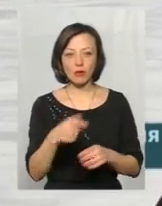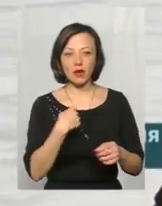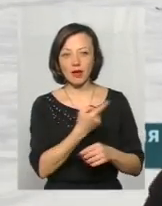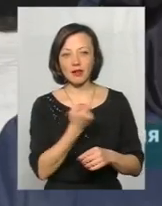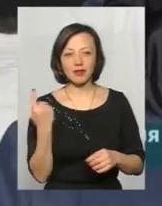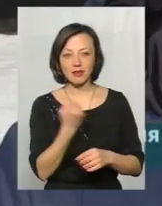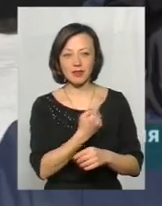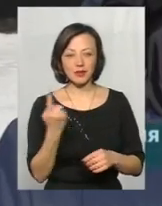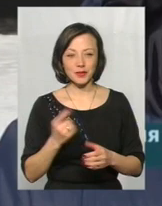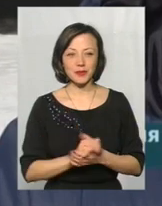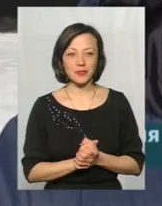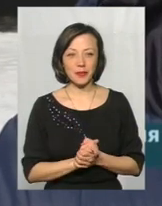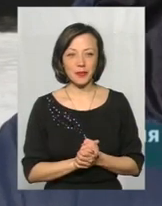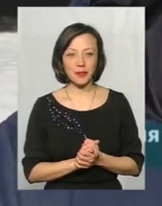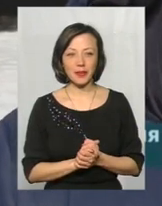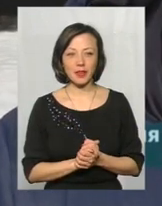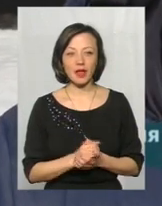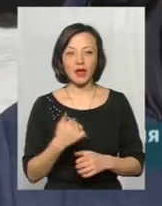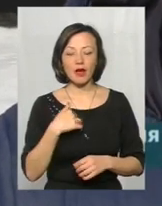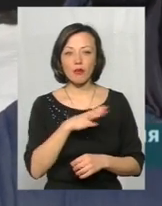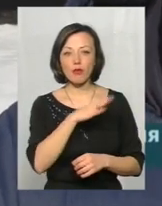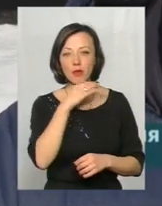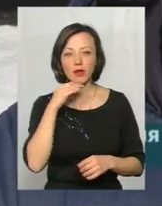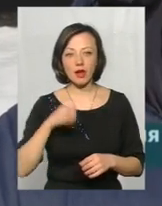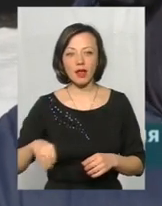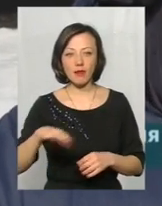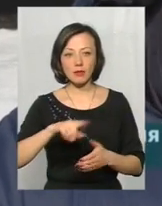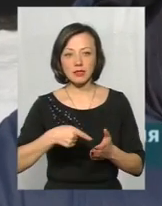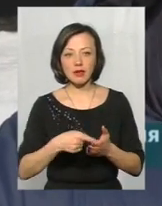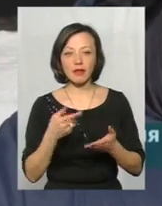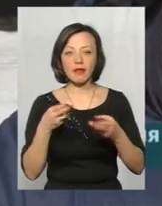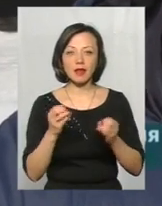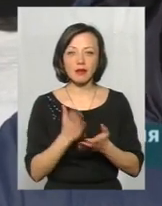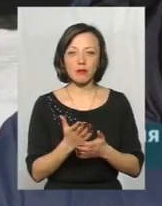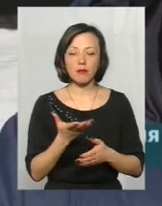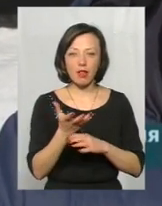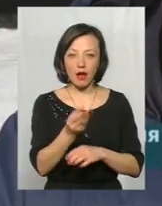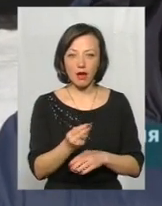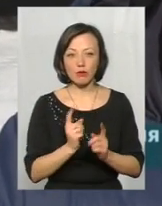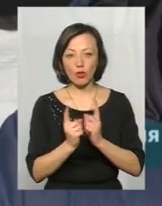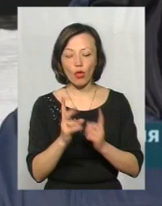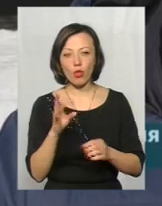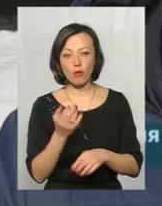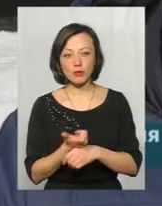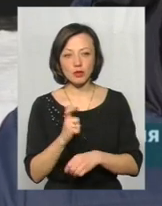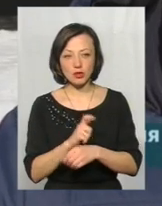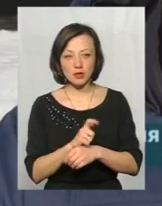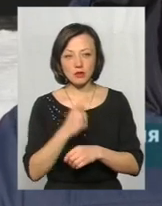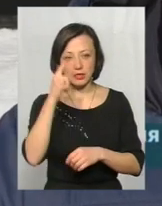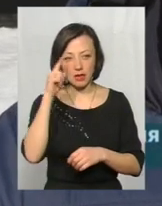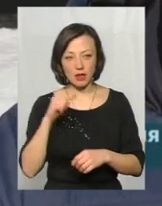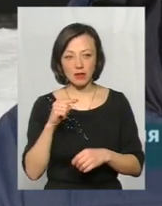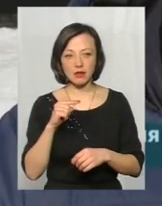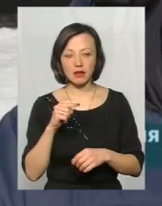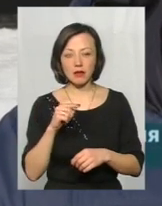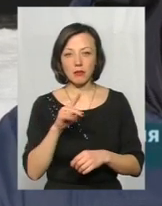їжджу додому. Я був в багатьох європейських містах, ну, десь є платні проїзди, десь є, ну, в більшості, ми знаємо, та же